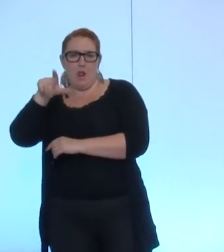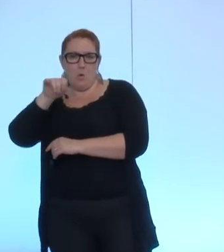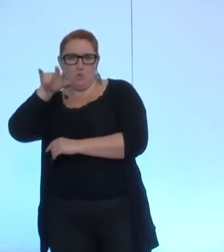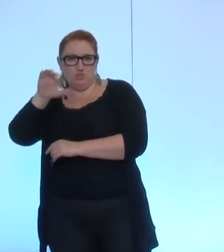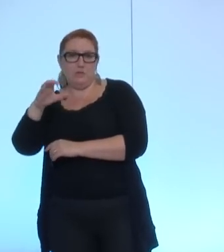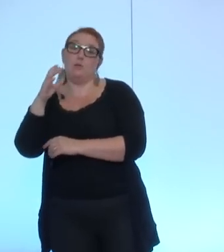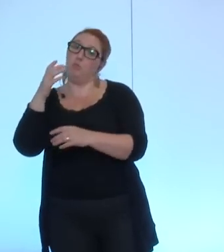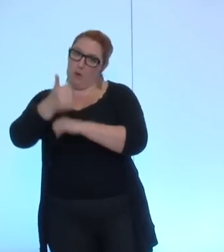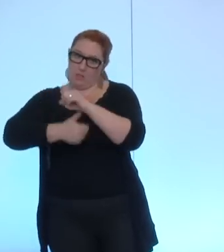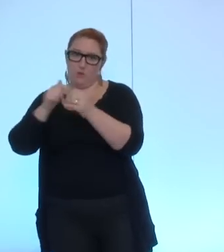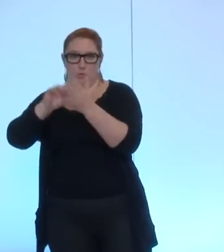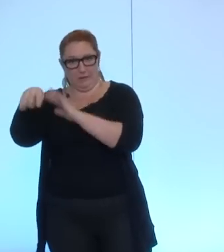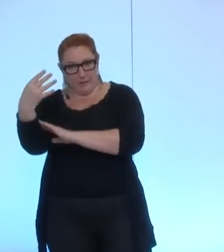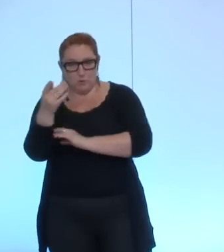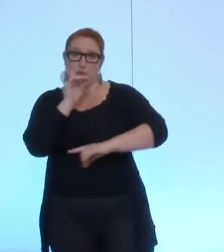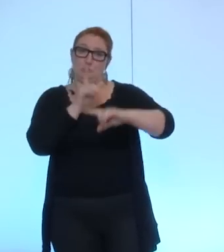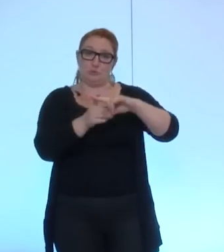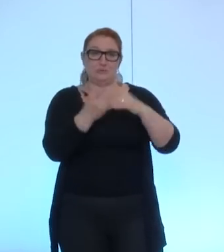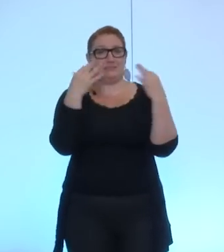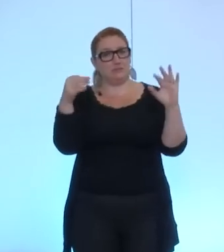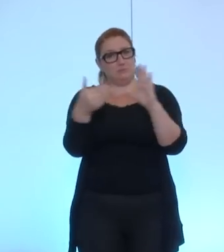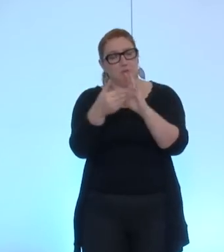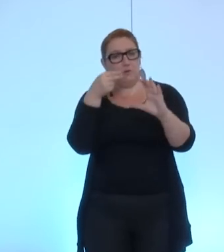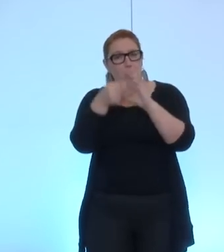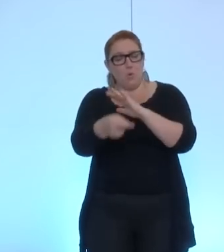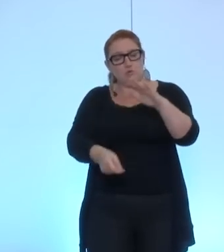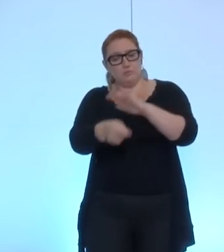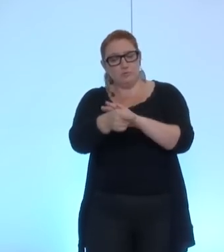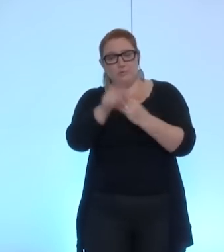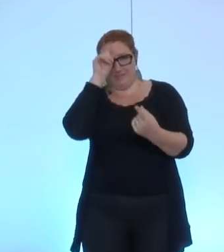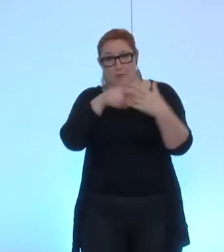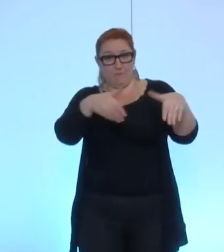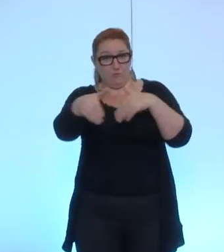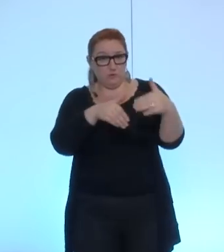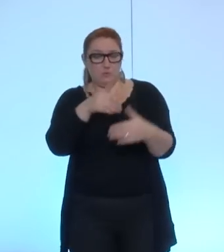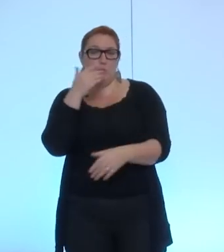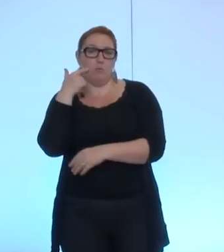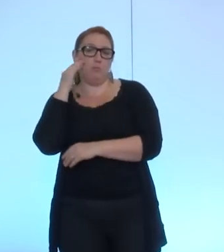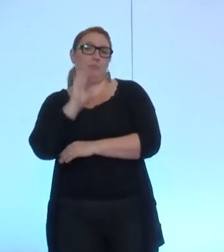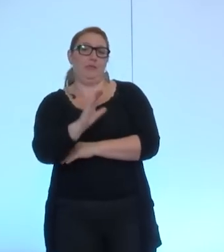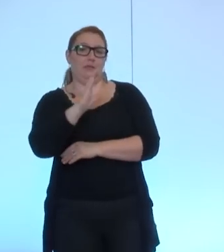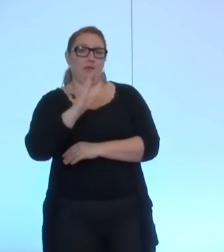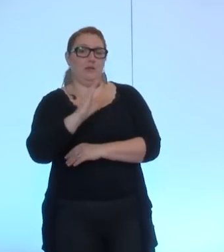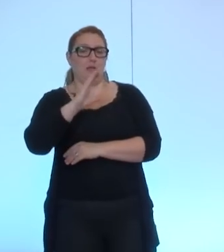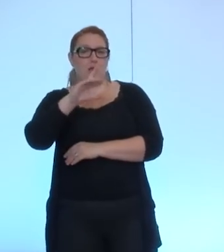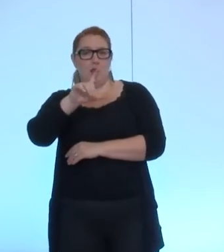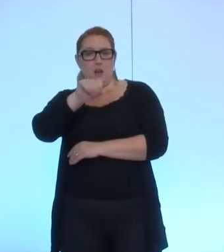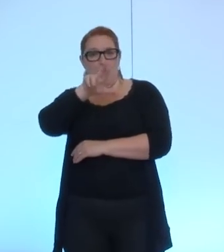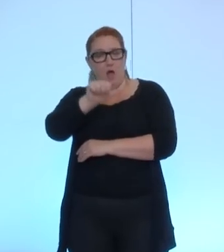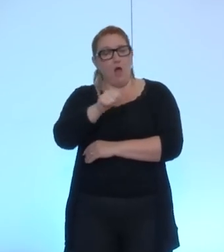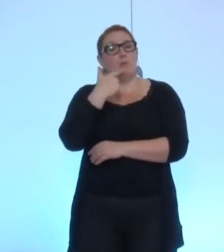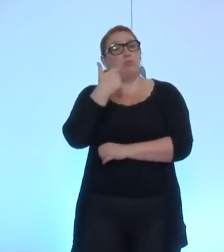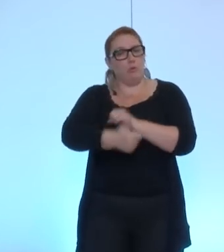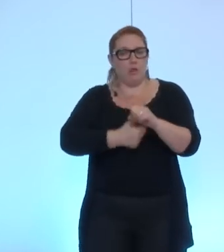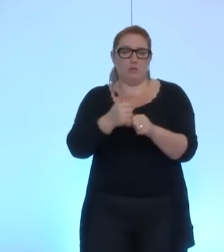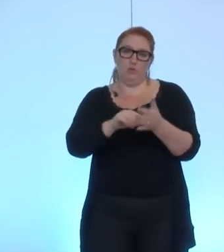et de verser une subvention de fonctionnement de 10 000 euros au Clara au titre de l'année 2014. Voilà pour les incidences financières